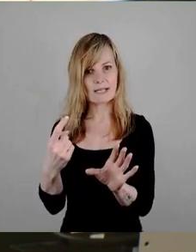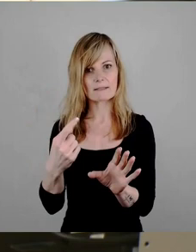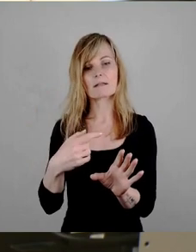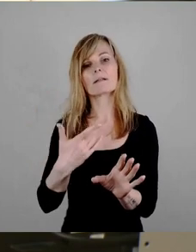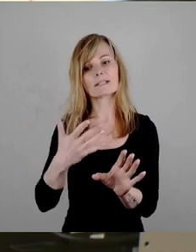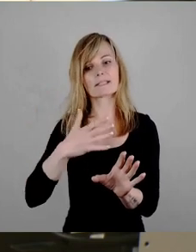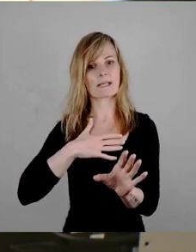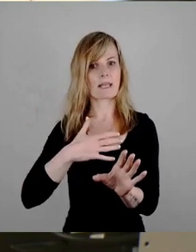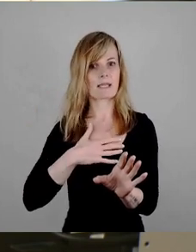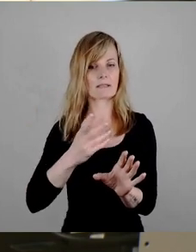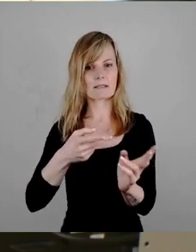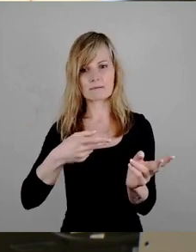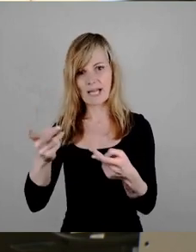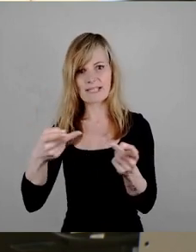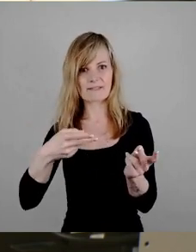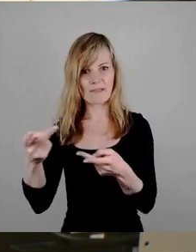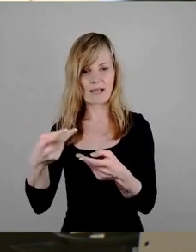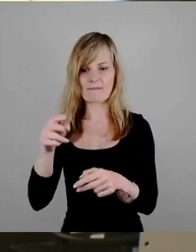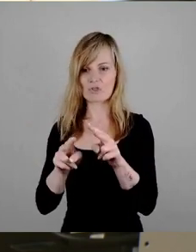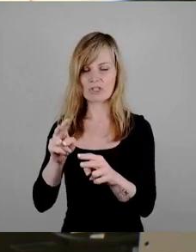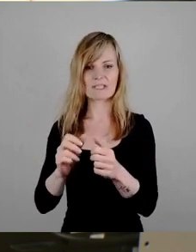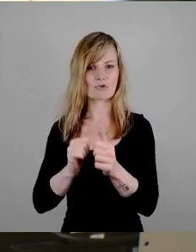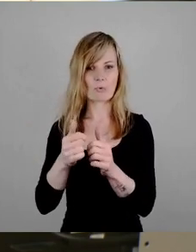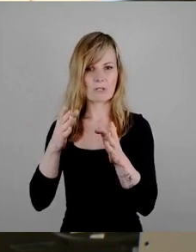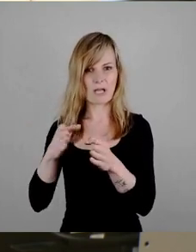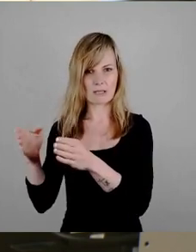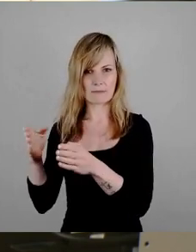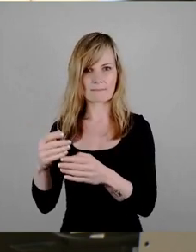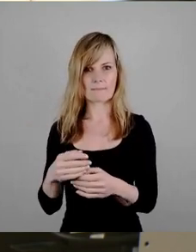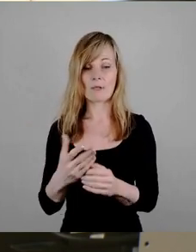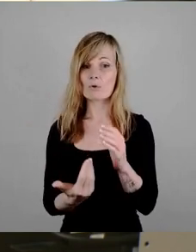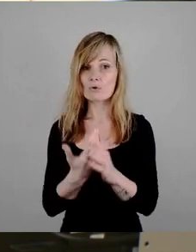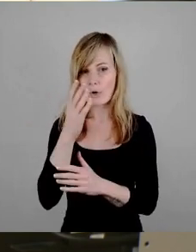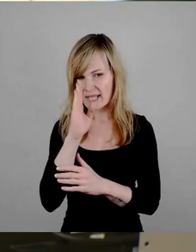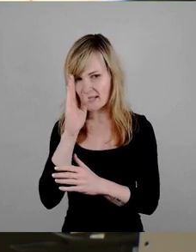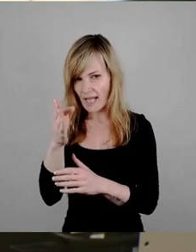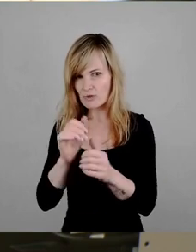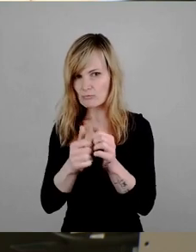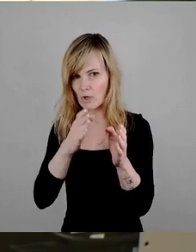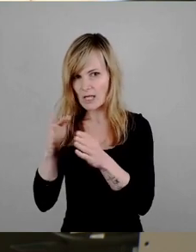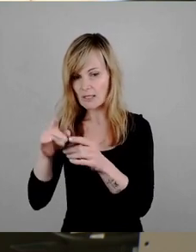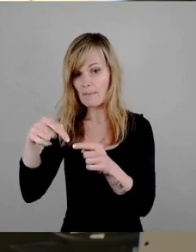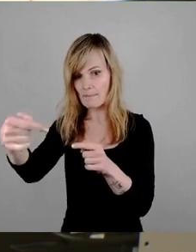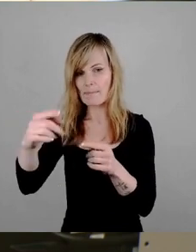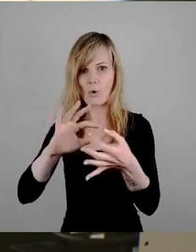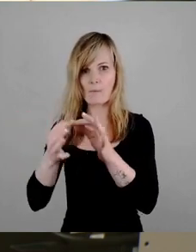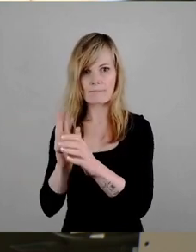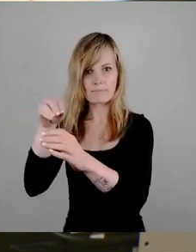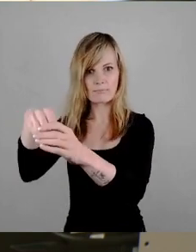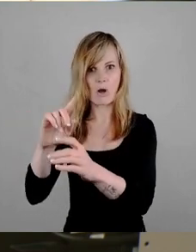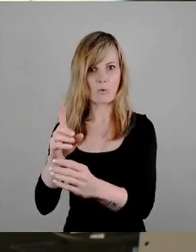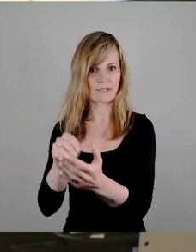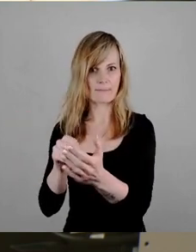verschiedenen Sportarten hinbekommen Welche neuen Trendsportarten gibt es, die demnächst olympisch werden Breitensport und